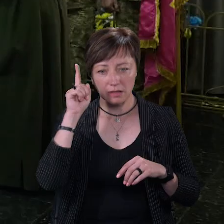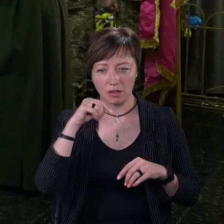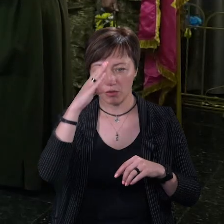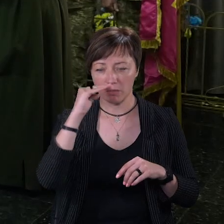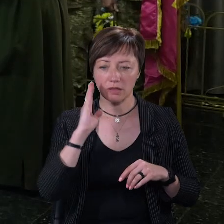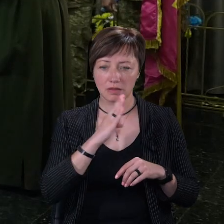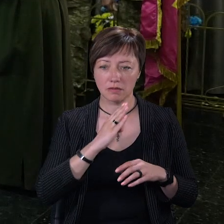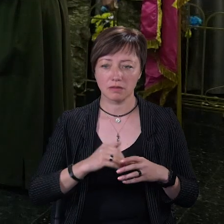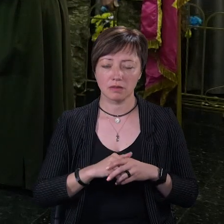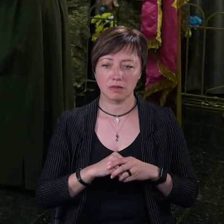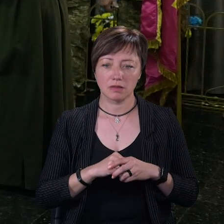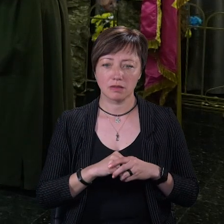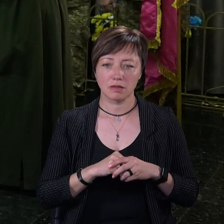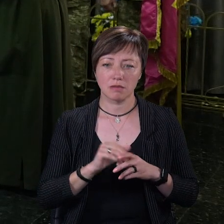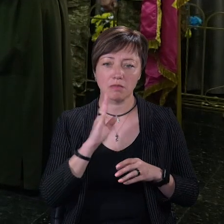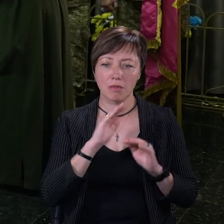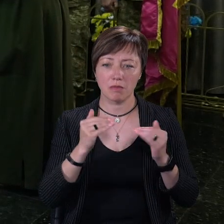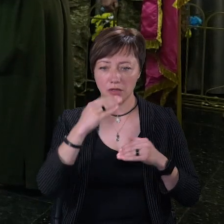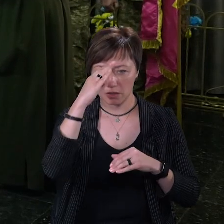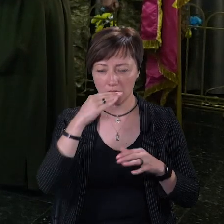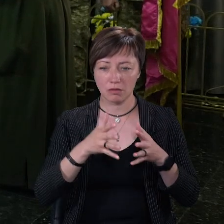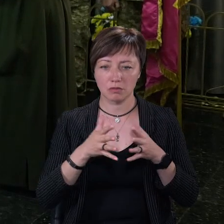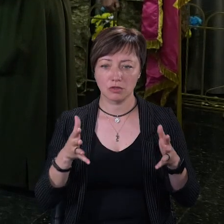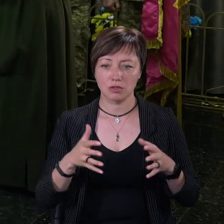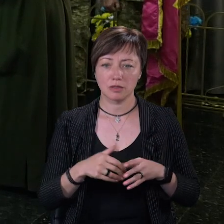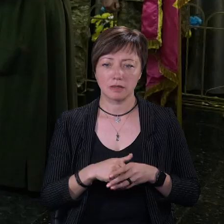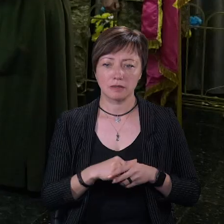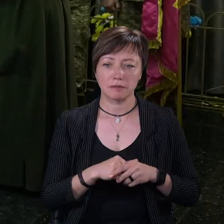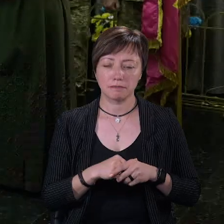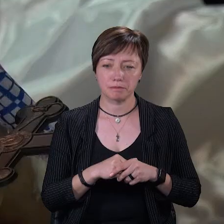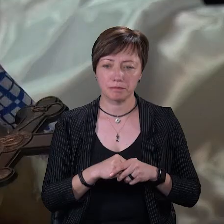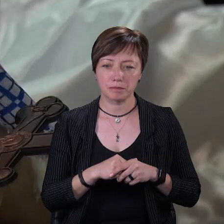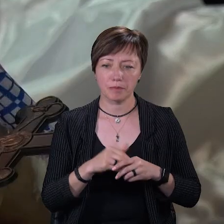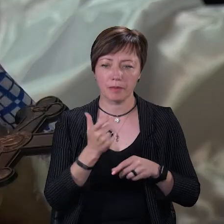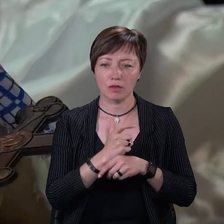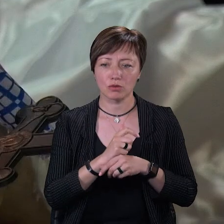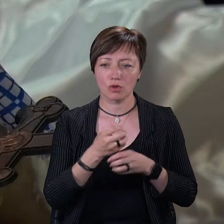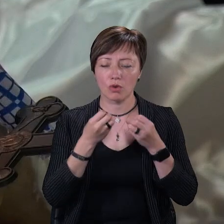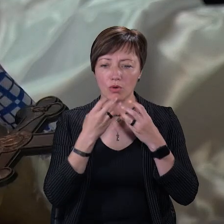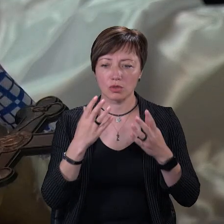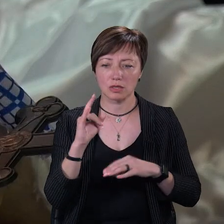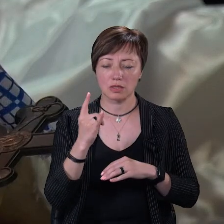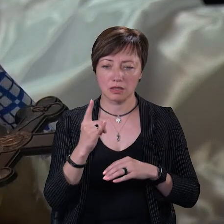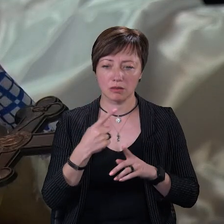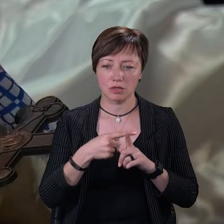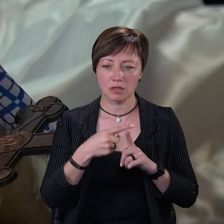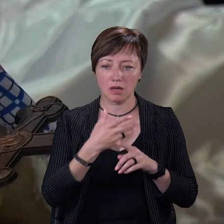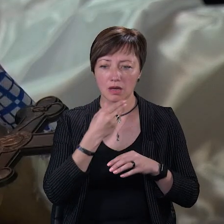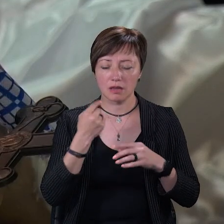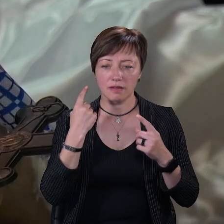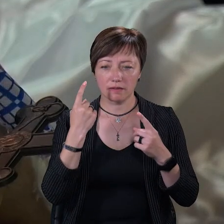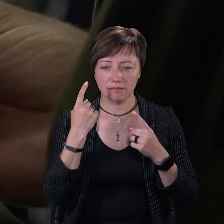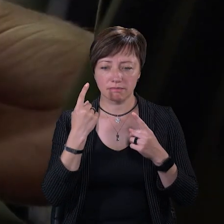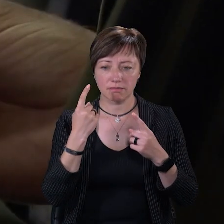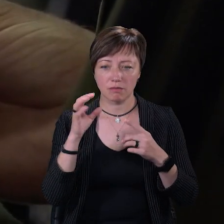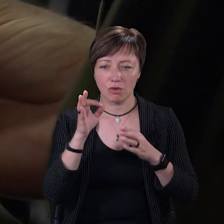батьків, маму менше знала, тата більше. Дуже хороша дитина, позитивна, гарні відгуки про